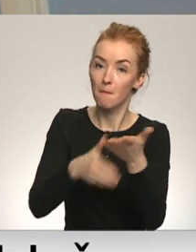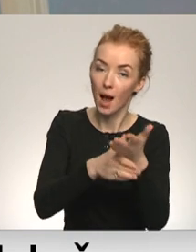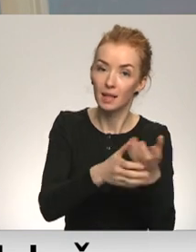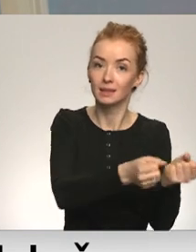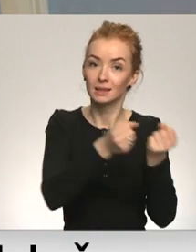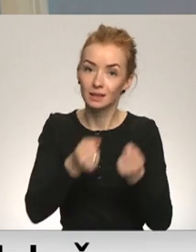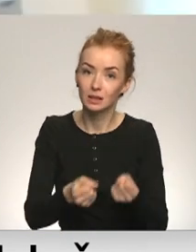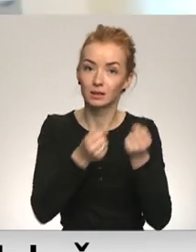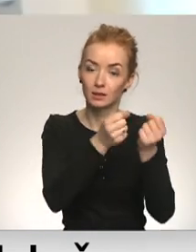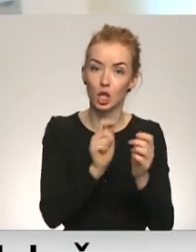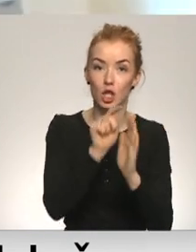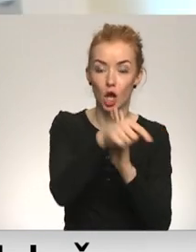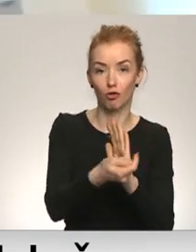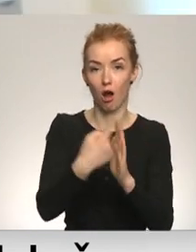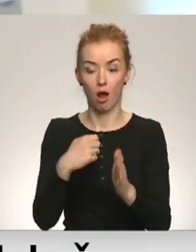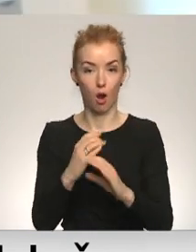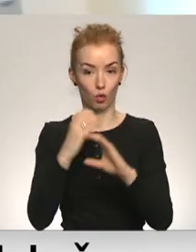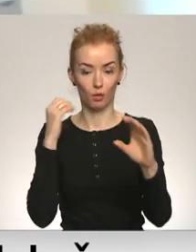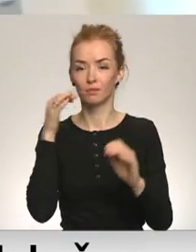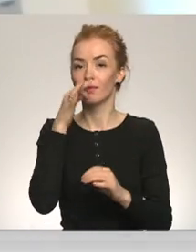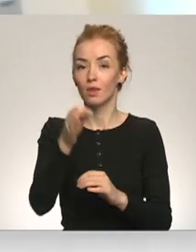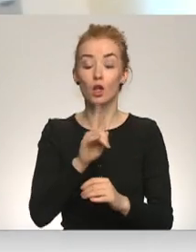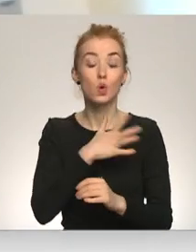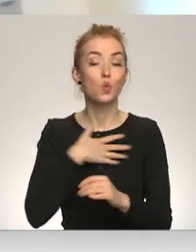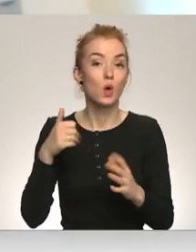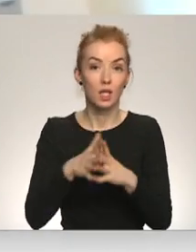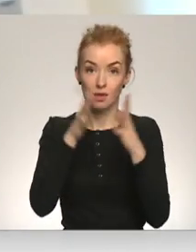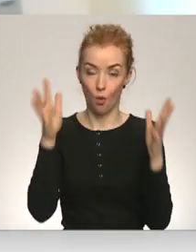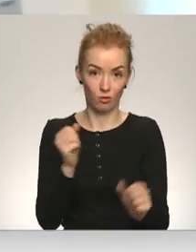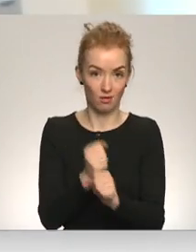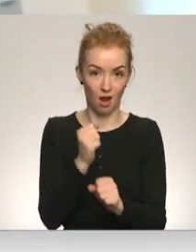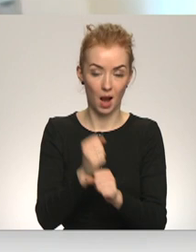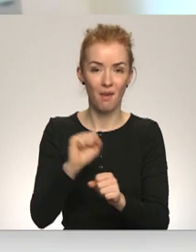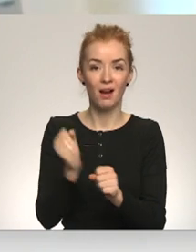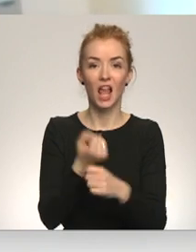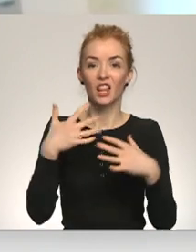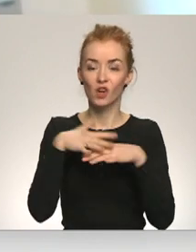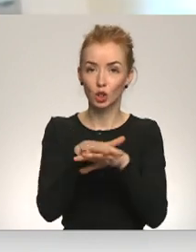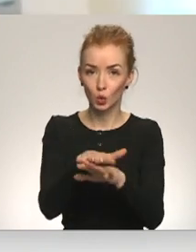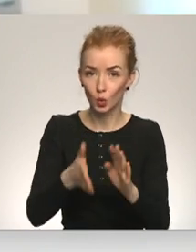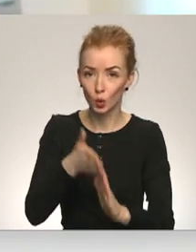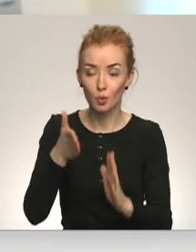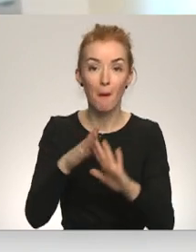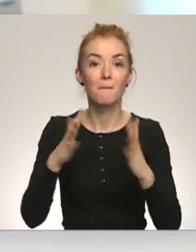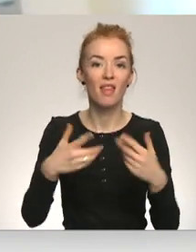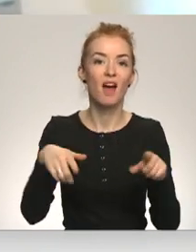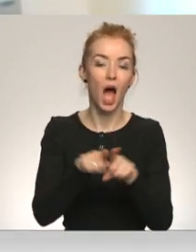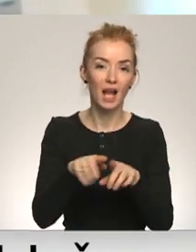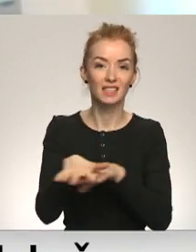iekāpt autobusā. Neapšaubām vēl daudz, kas darāms ne tikai fiziskai infrastruktūras uzlabošanai, bet arī sabiedrības